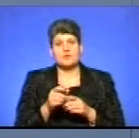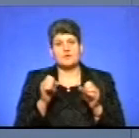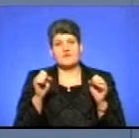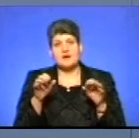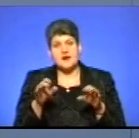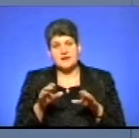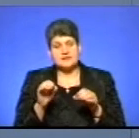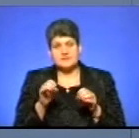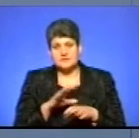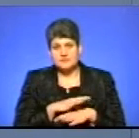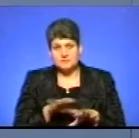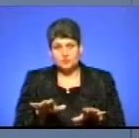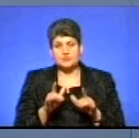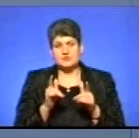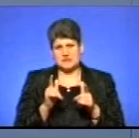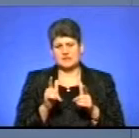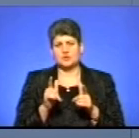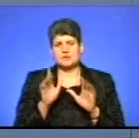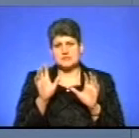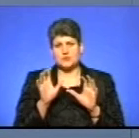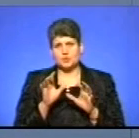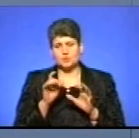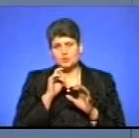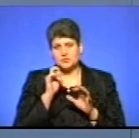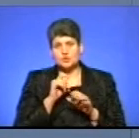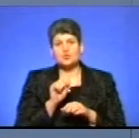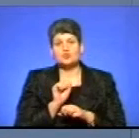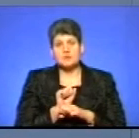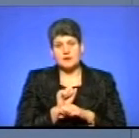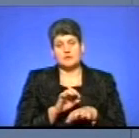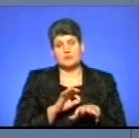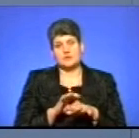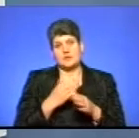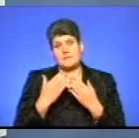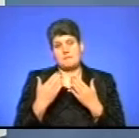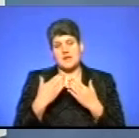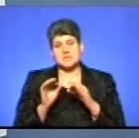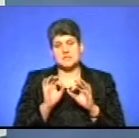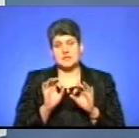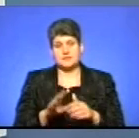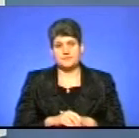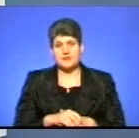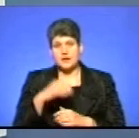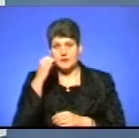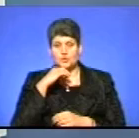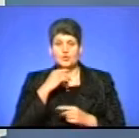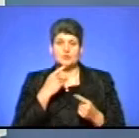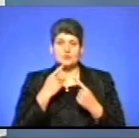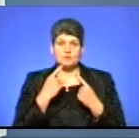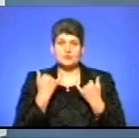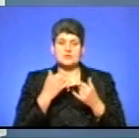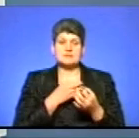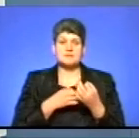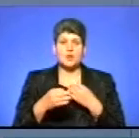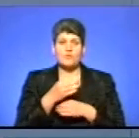не святила, чи інші, згідно з законом про національну поліцію, зупиняли, проводили профілактичні бесіди. Я дякую вам за розмову. Нагадаю, що сьогодні ми